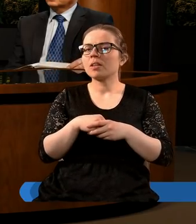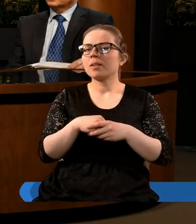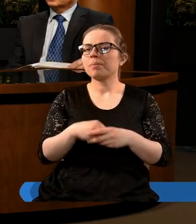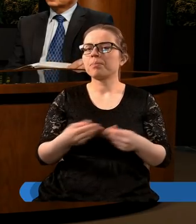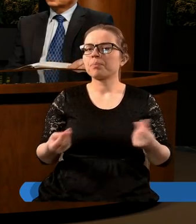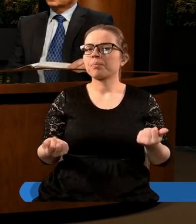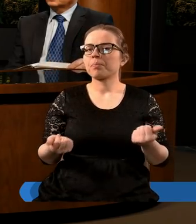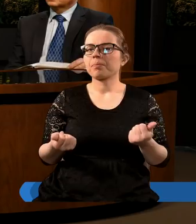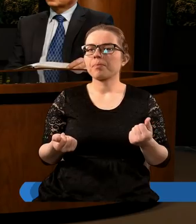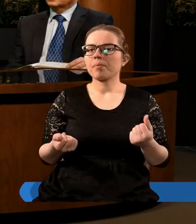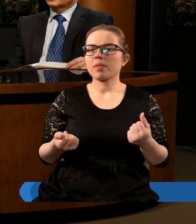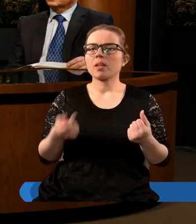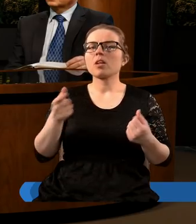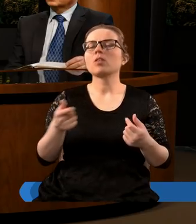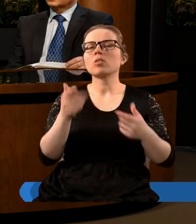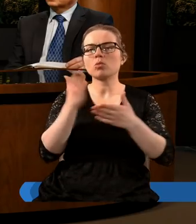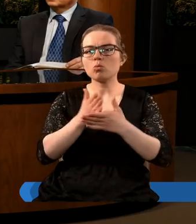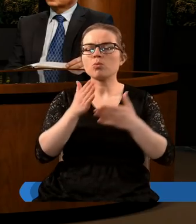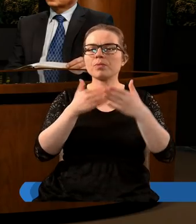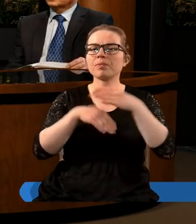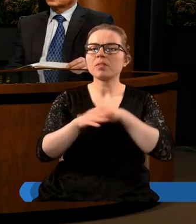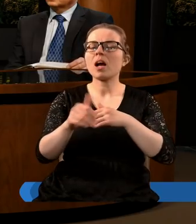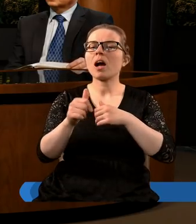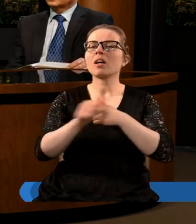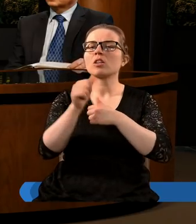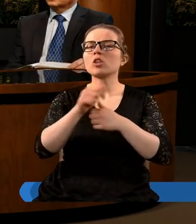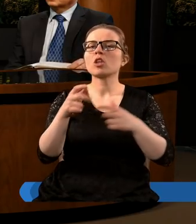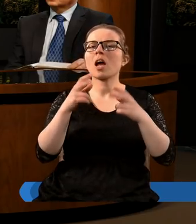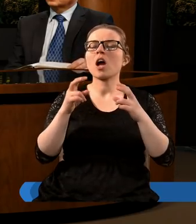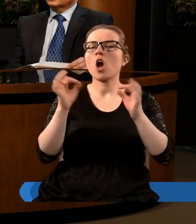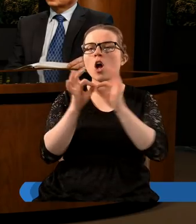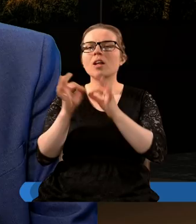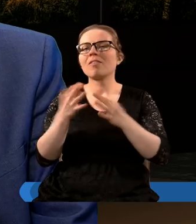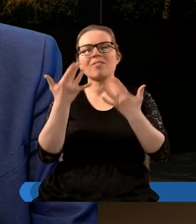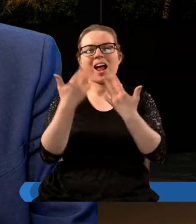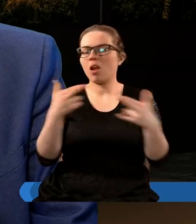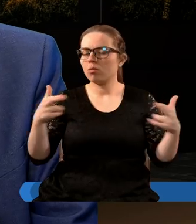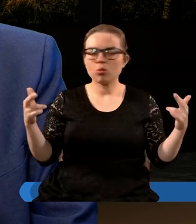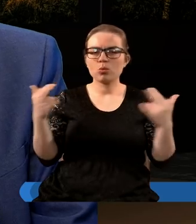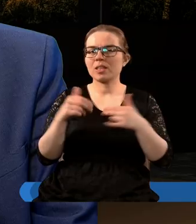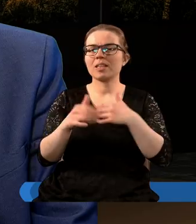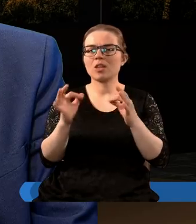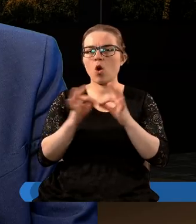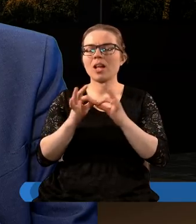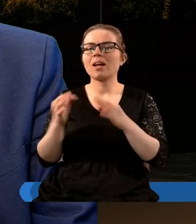dochodzi do jakichś takich relacji wielorakich, nie tylko